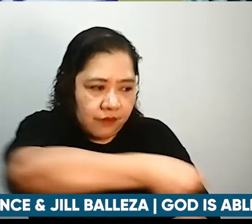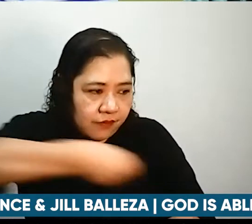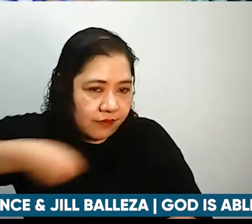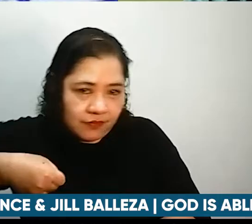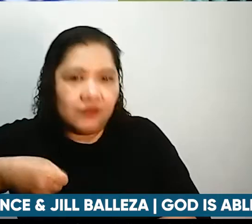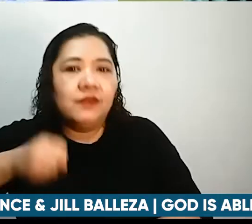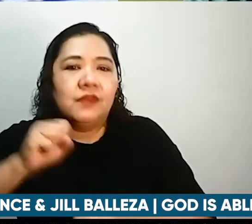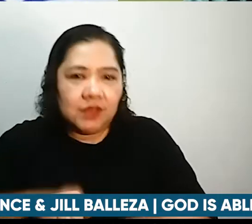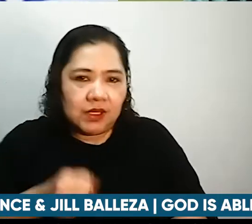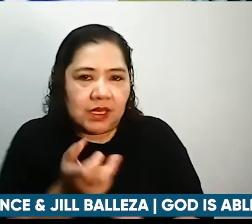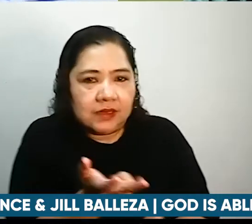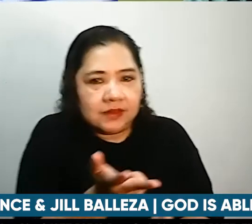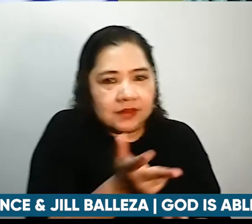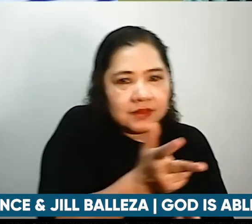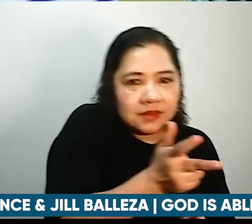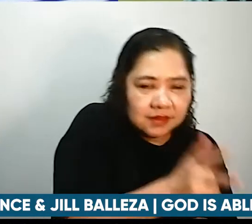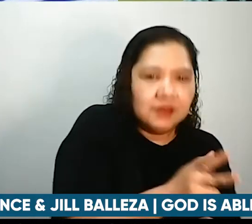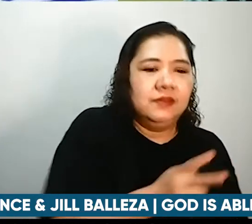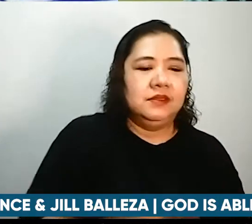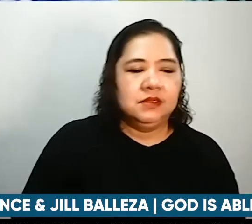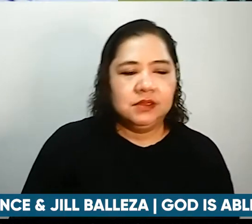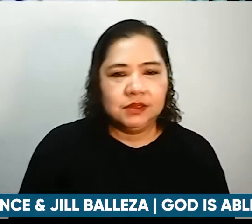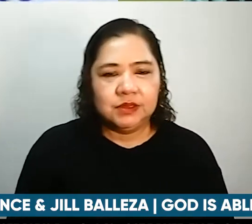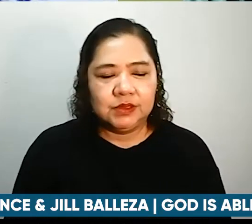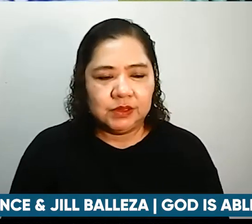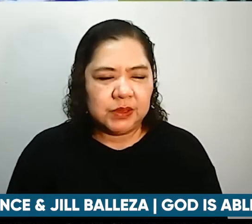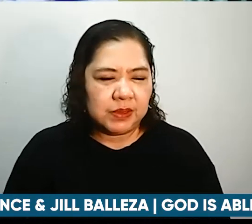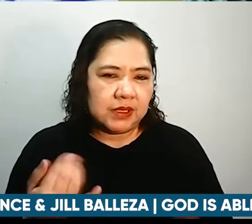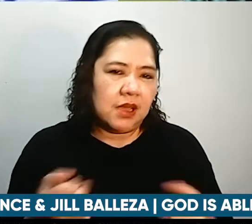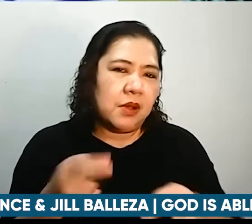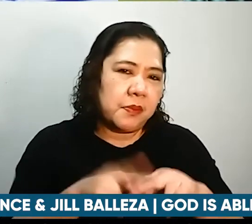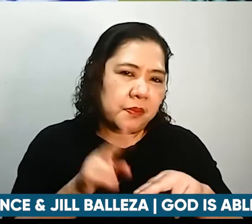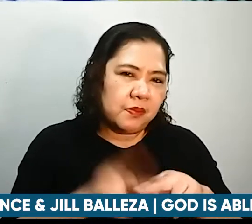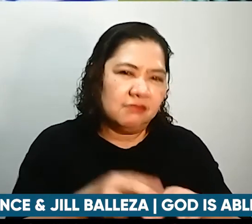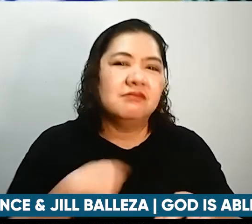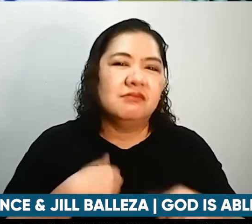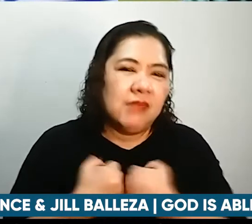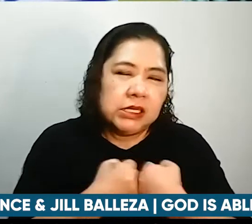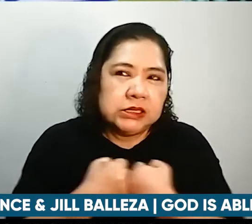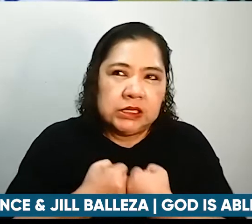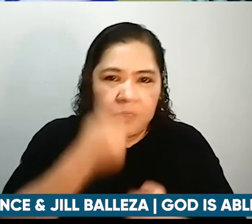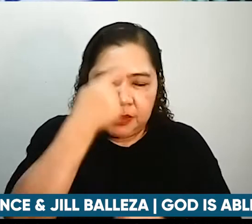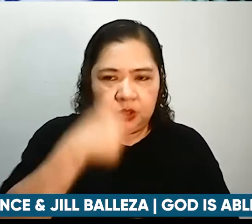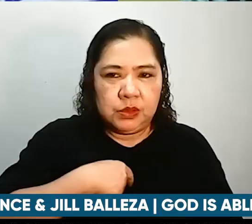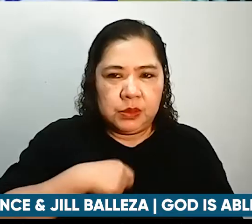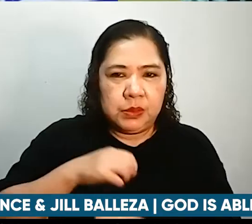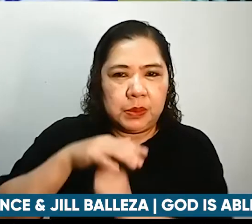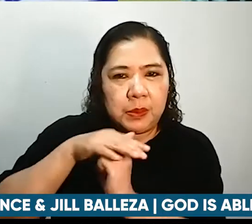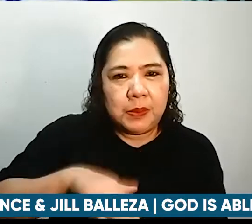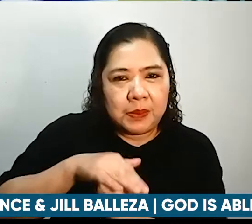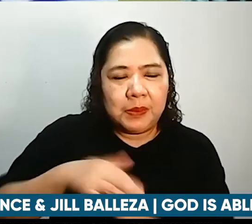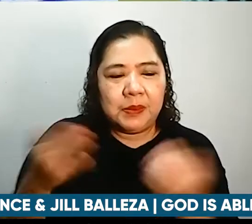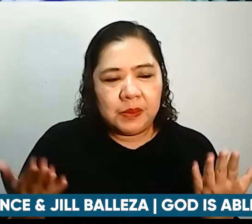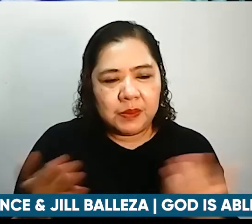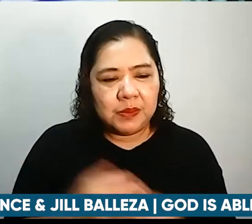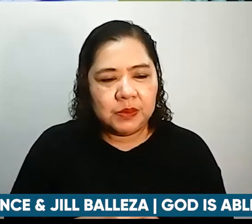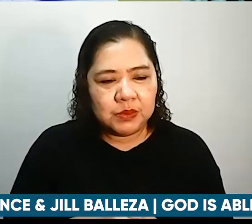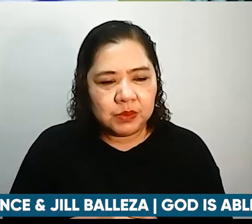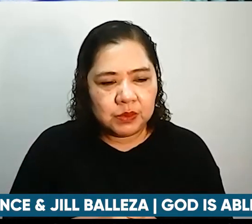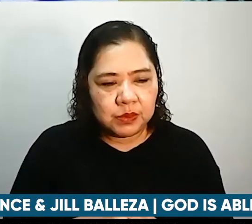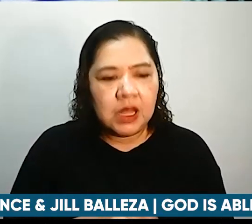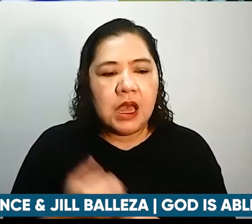-upo at yung pagtayo o yun yung pinaka-struggle kasi syempre ang liit-liit ko meron yung saming pinakita na parang